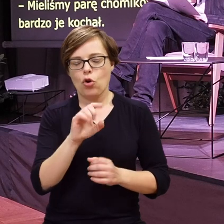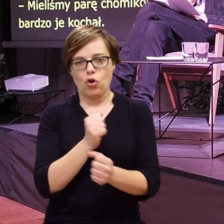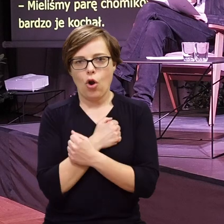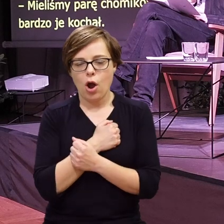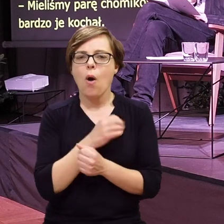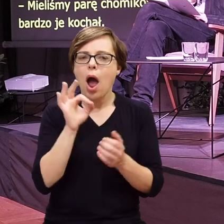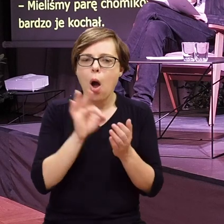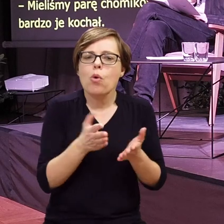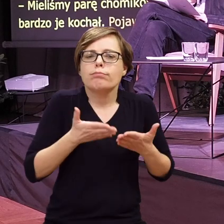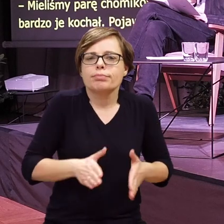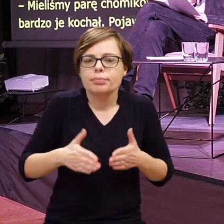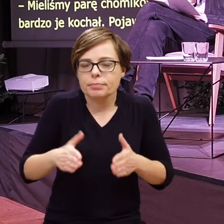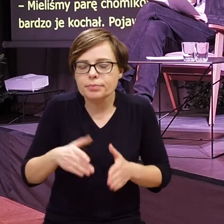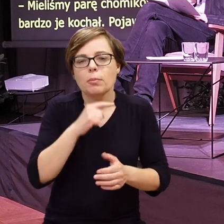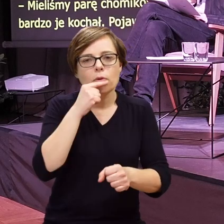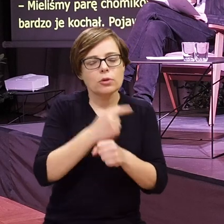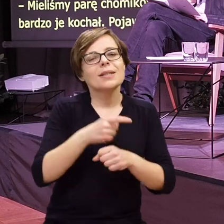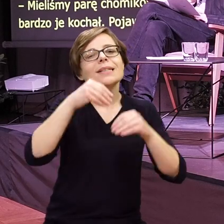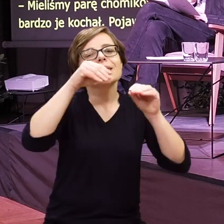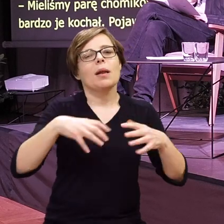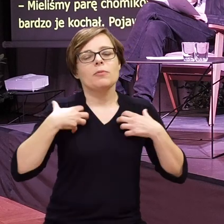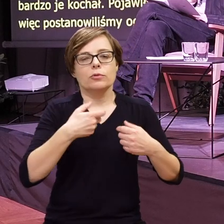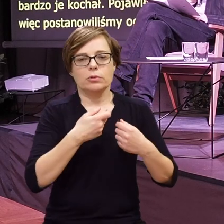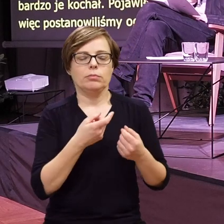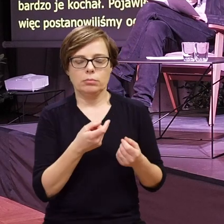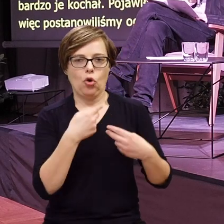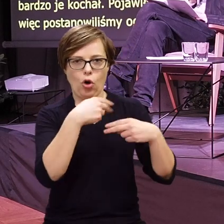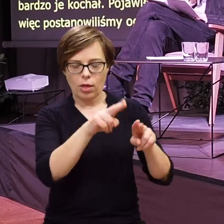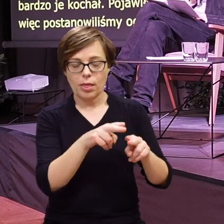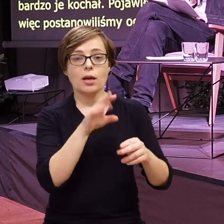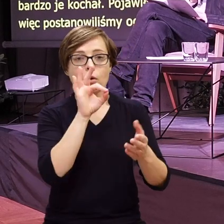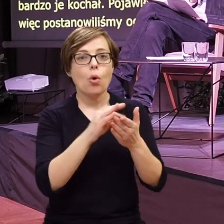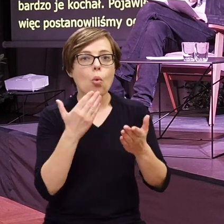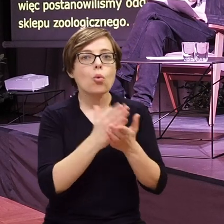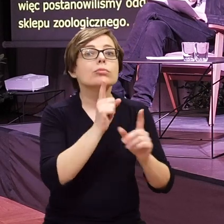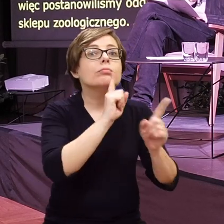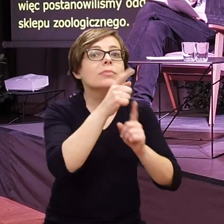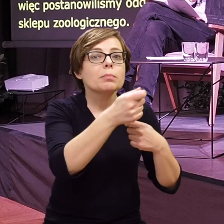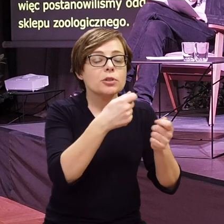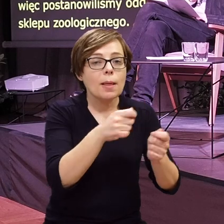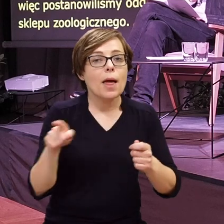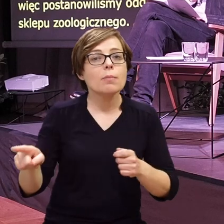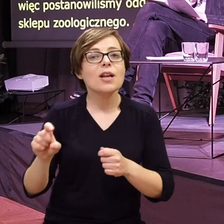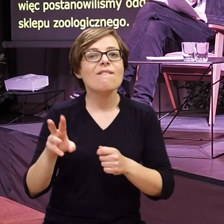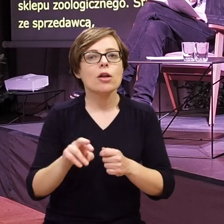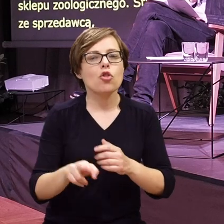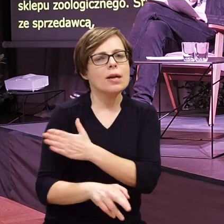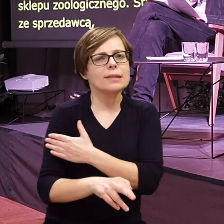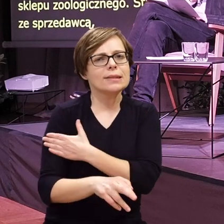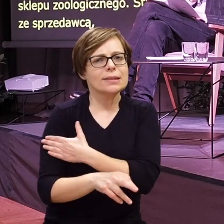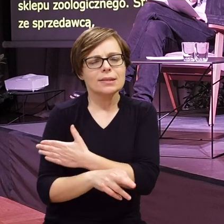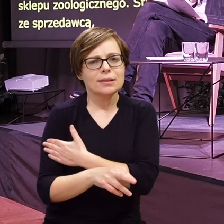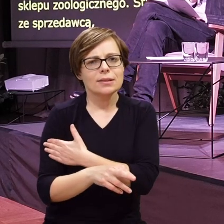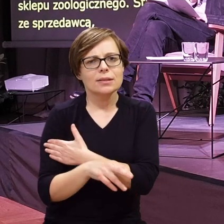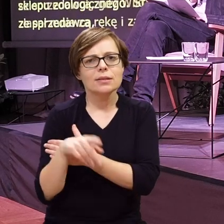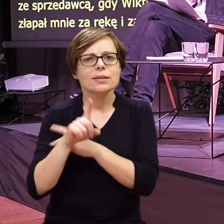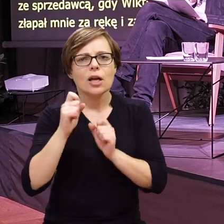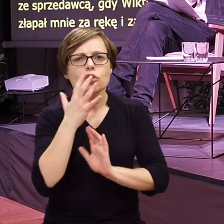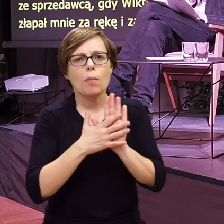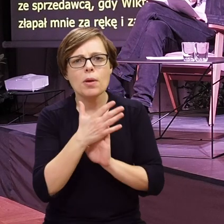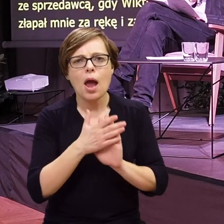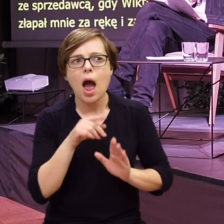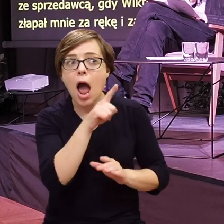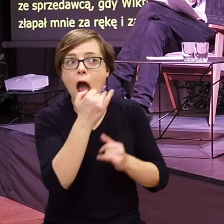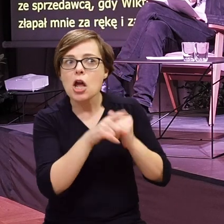więc postanowiliśmy oddać je do sklepu zoologicznego. Staliśmy już ze sprzedawcą, gdy Wiktor nagle złapał mnie za rękę i zaczął migać.